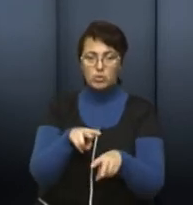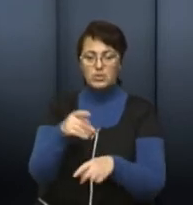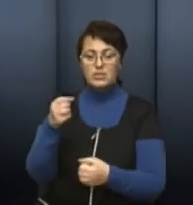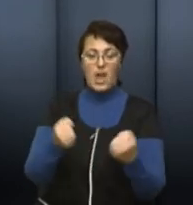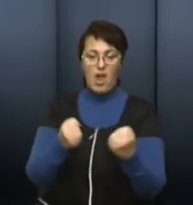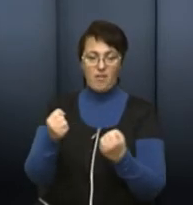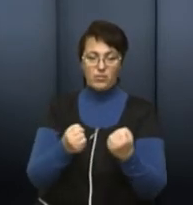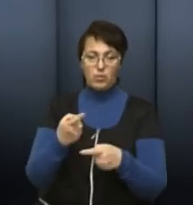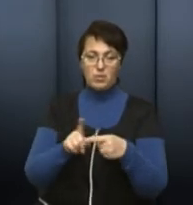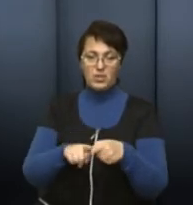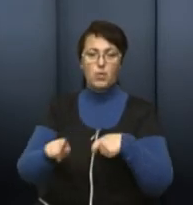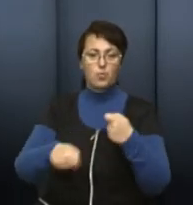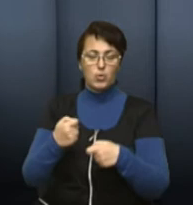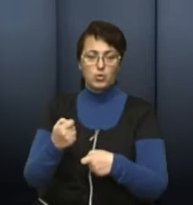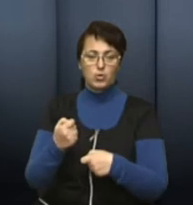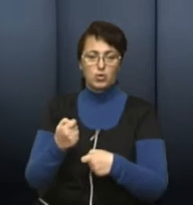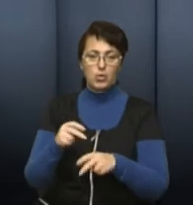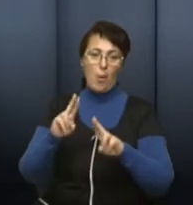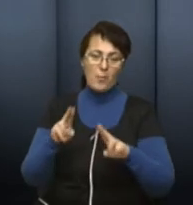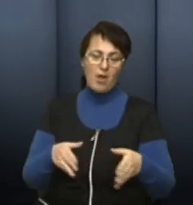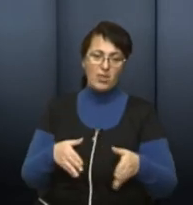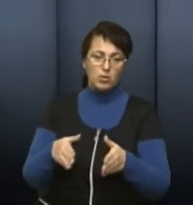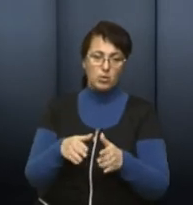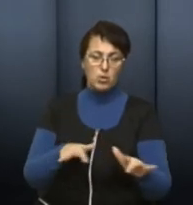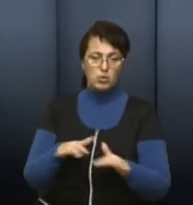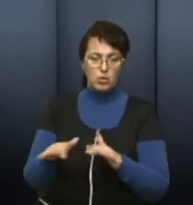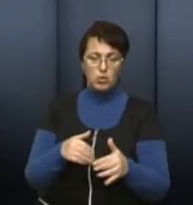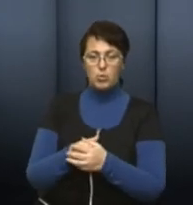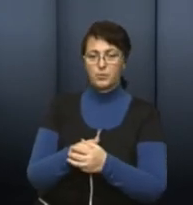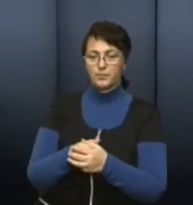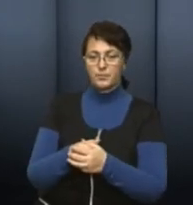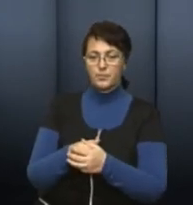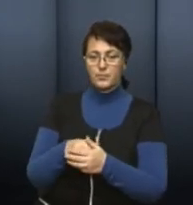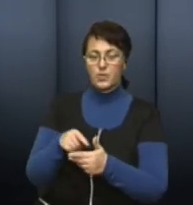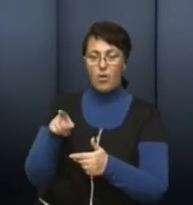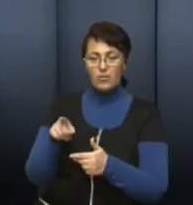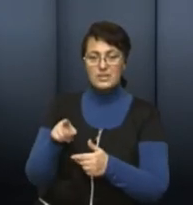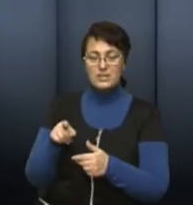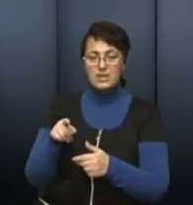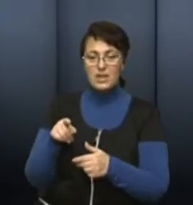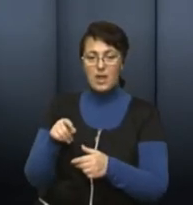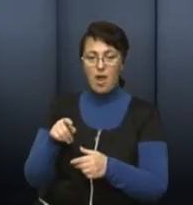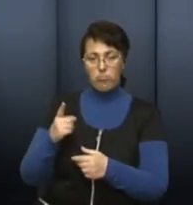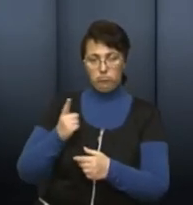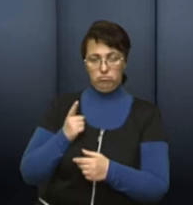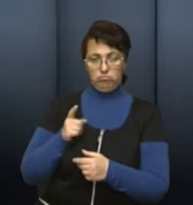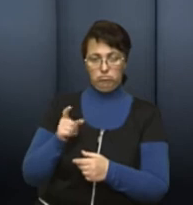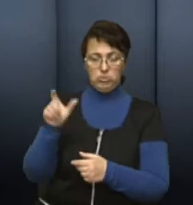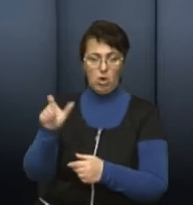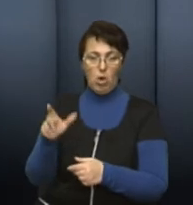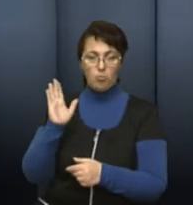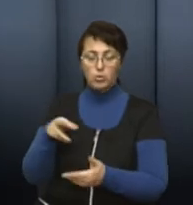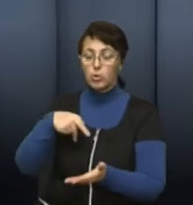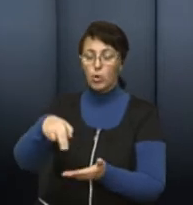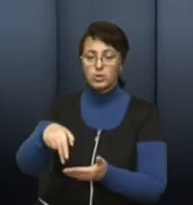дорожнього руху. В той же час інспектори в управлінні транспорту будуть, в основному, ходити по зонах платного паркування